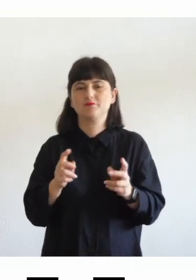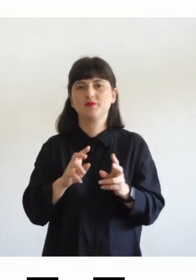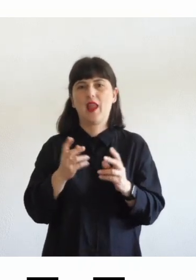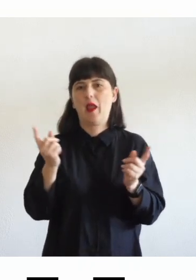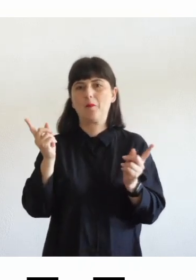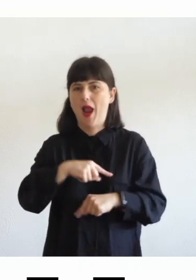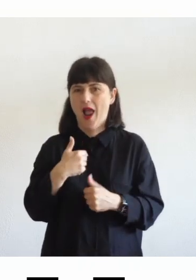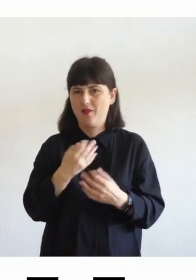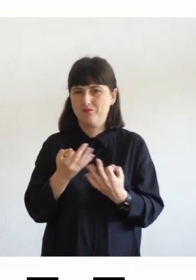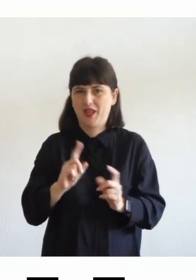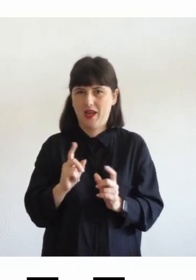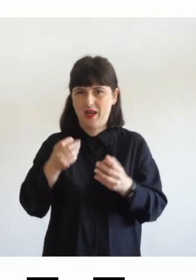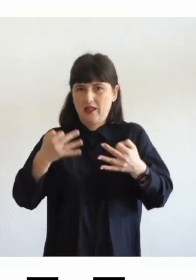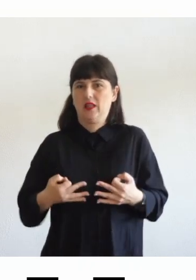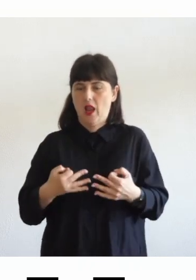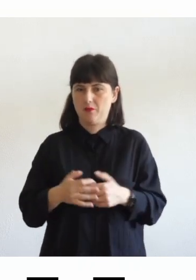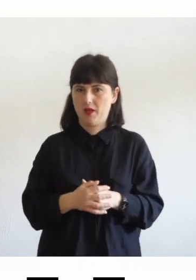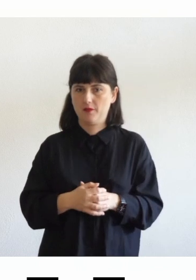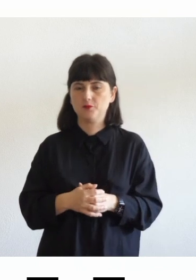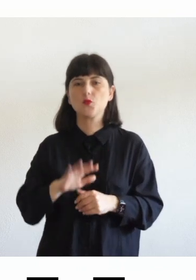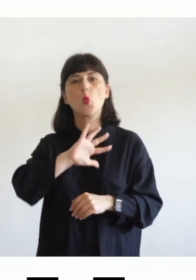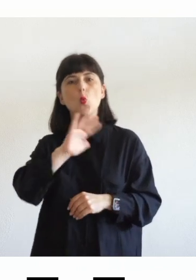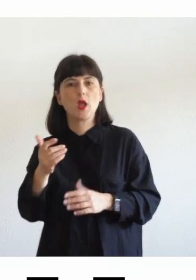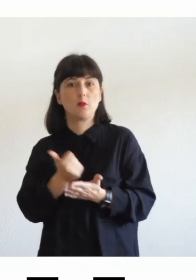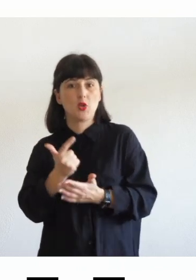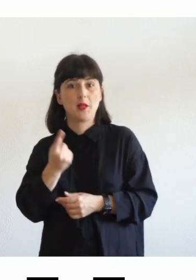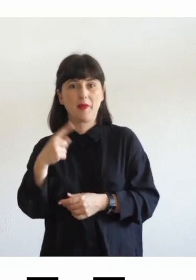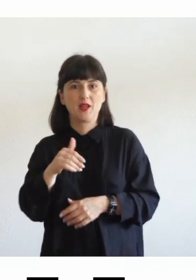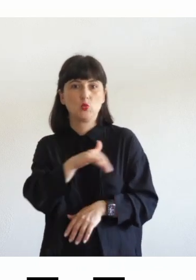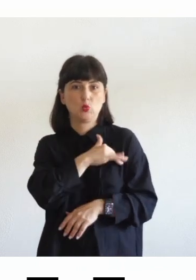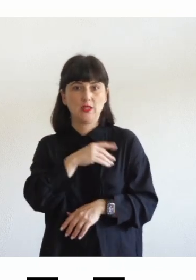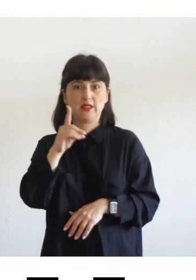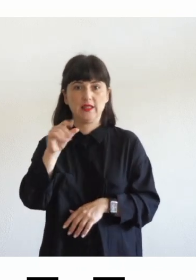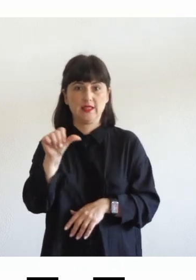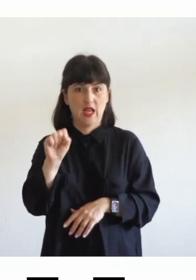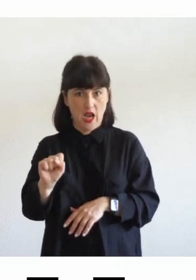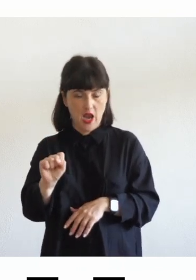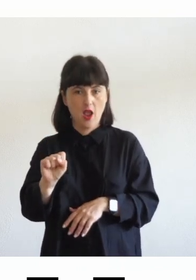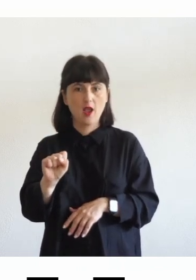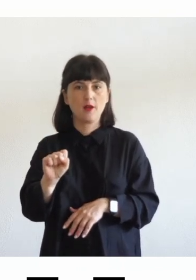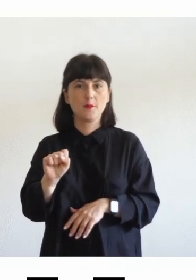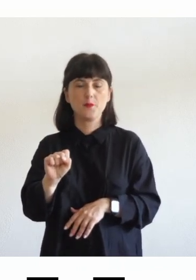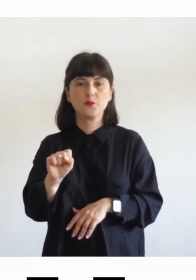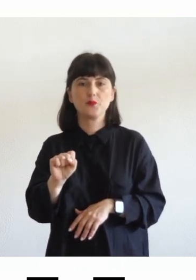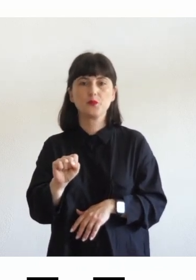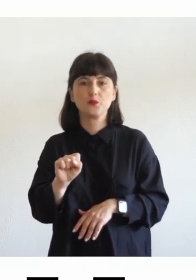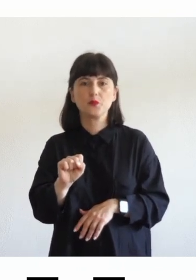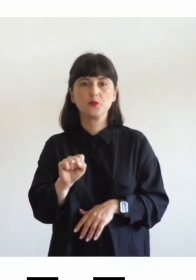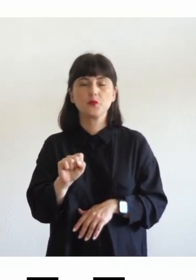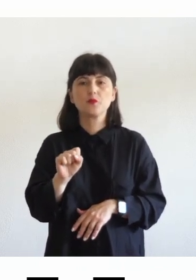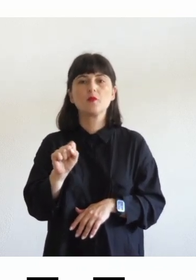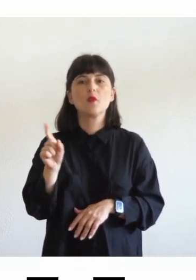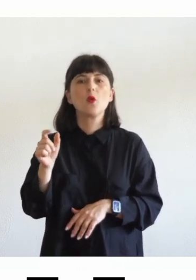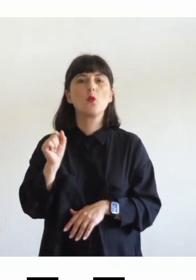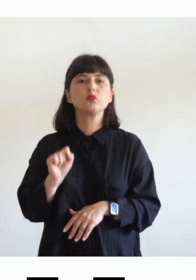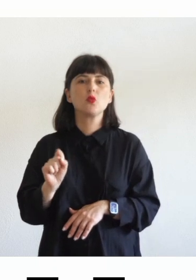un'altra cosa importante per lo studente con DSA è avere la possibilità di entrare nel testo come vi